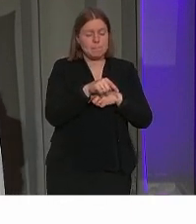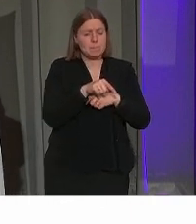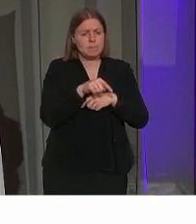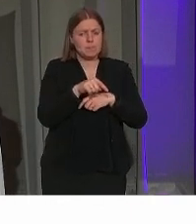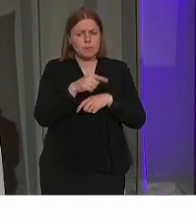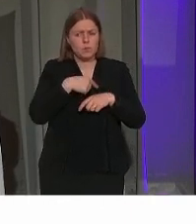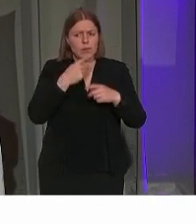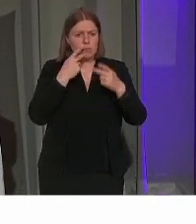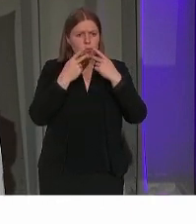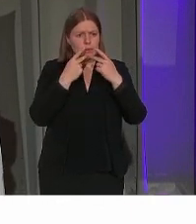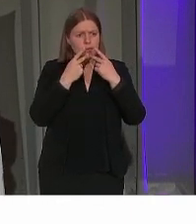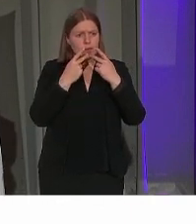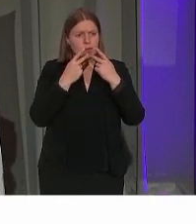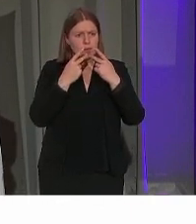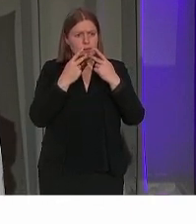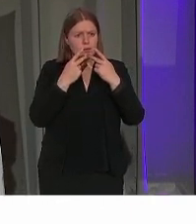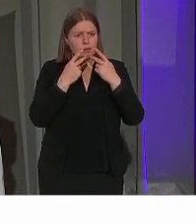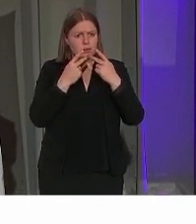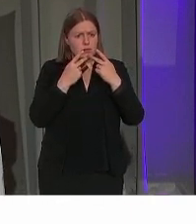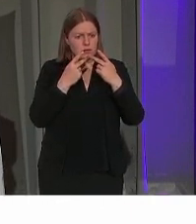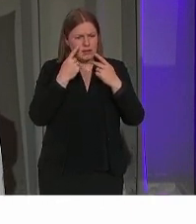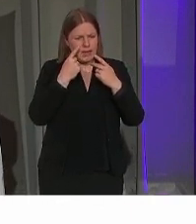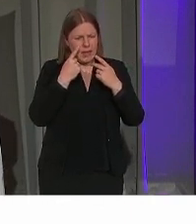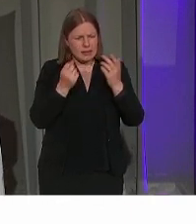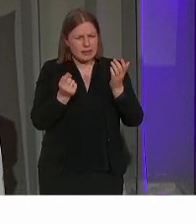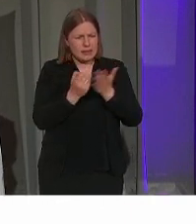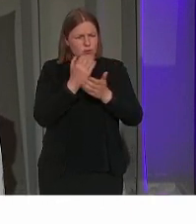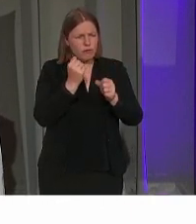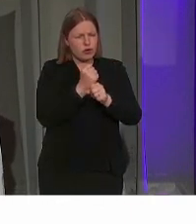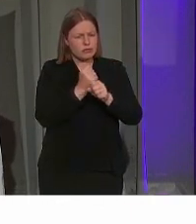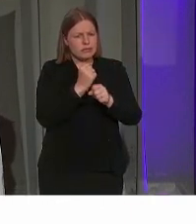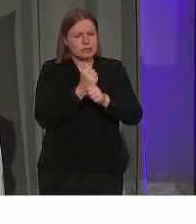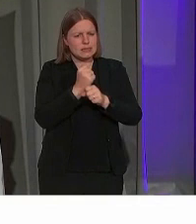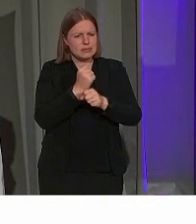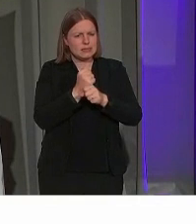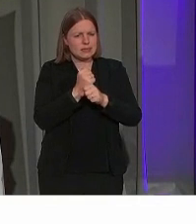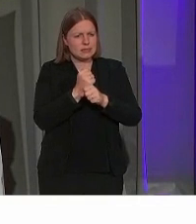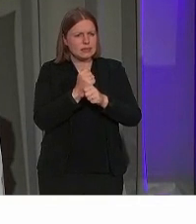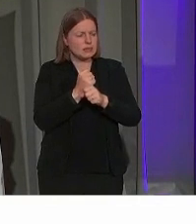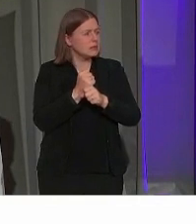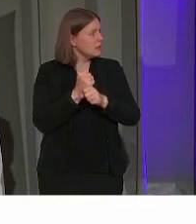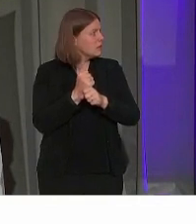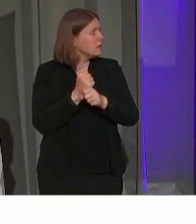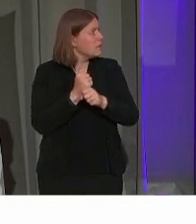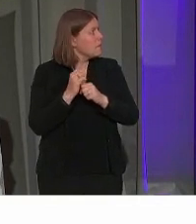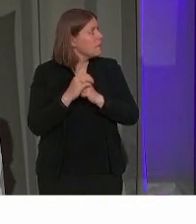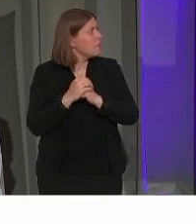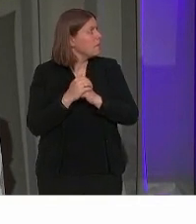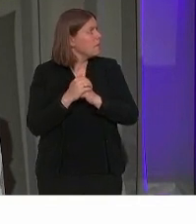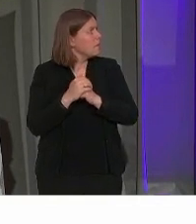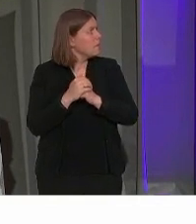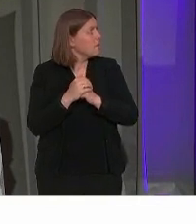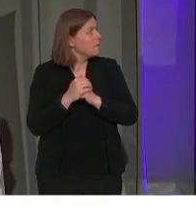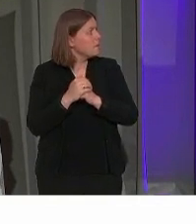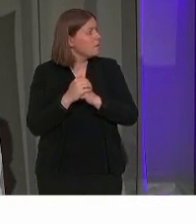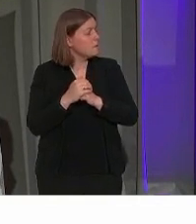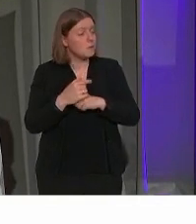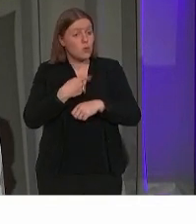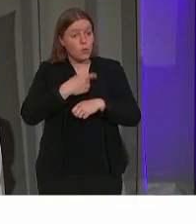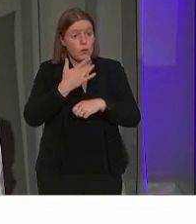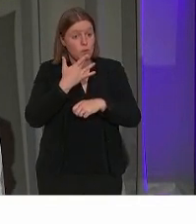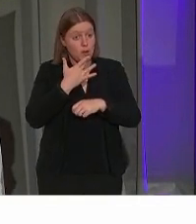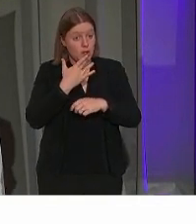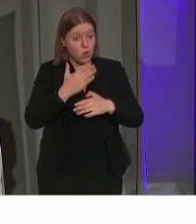Enerzijds, die eerste benadering van herbestemming, willen we wel effectief, en dan begin ik even met wat er onderaan staat hier op de slide, willen we wel